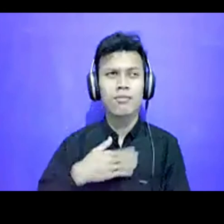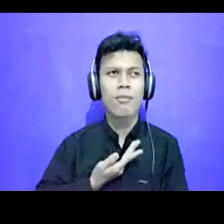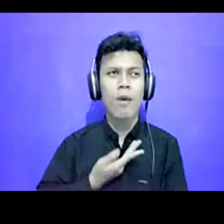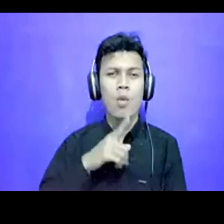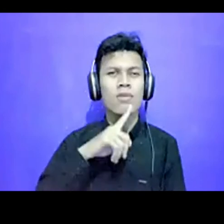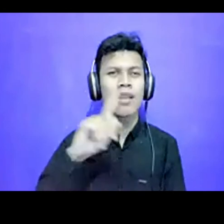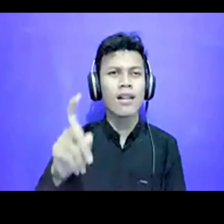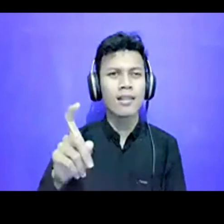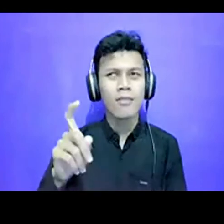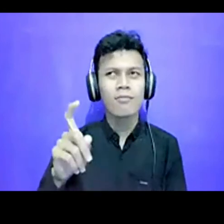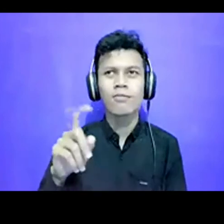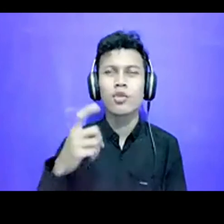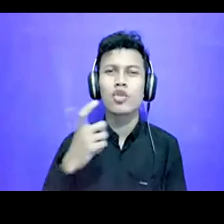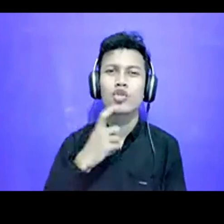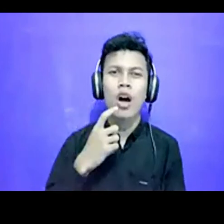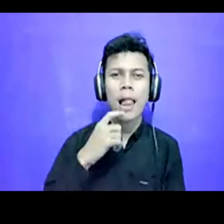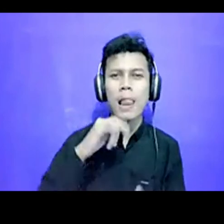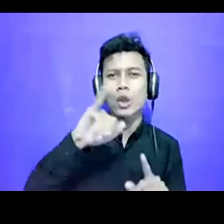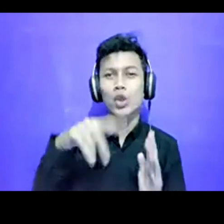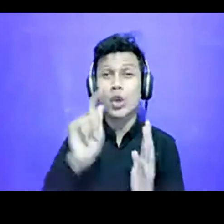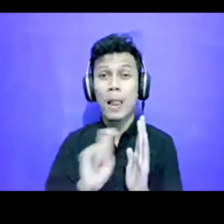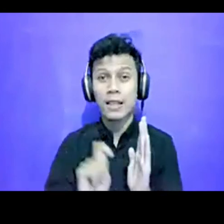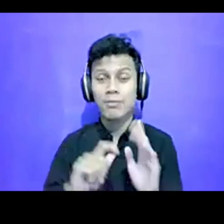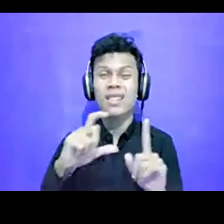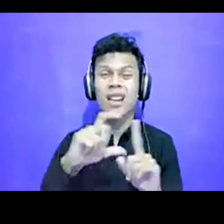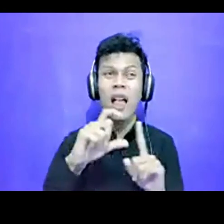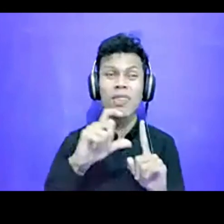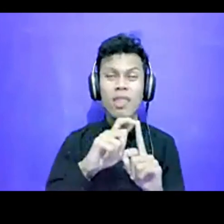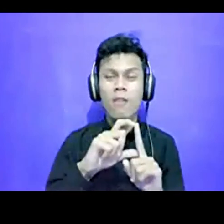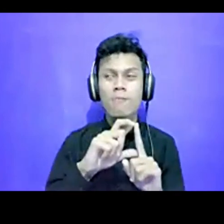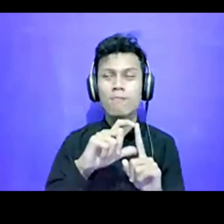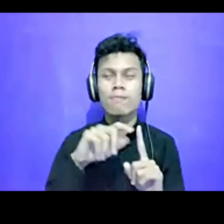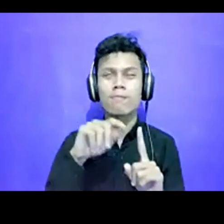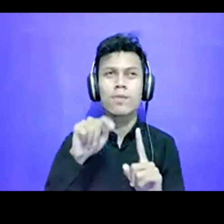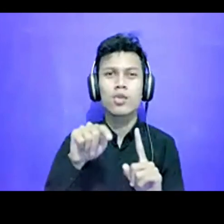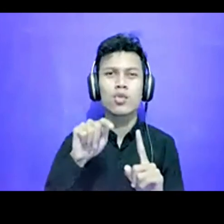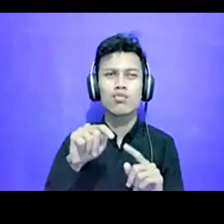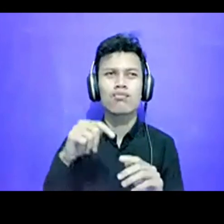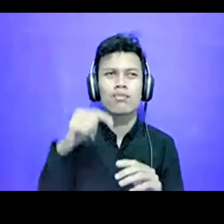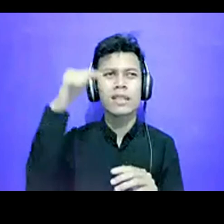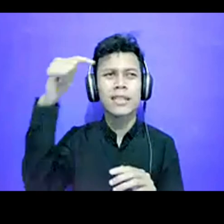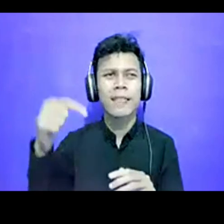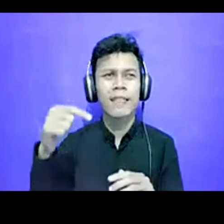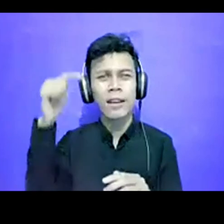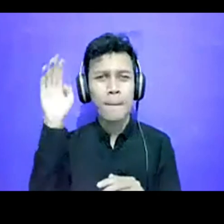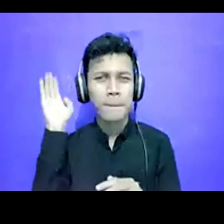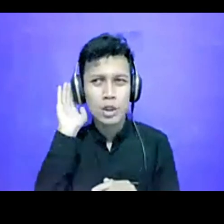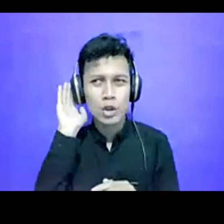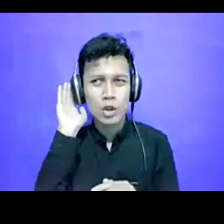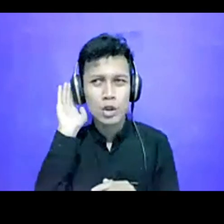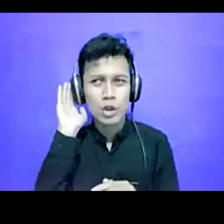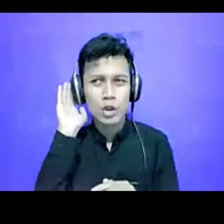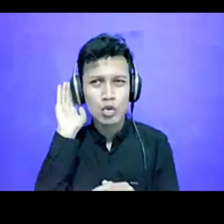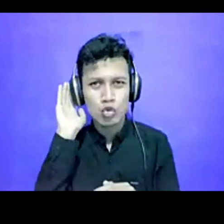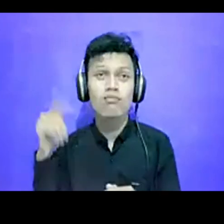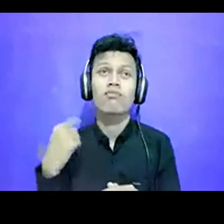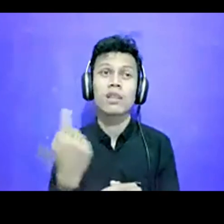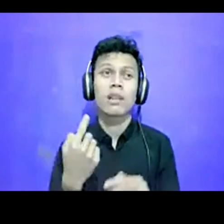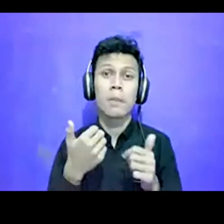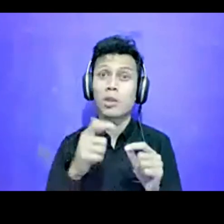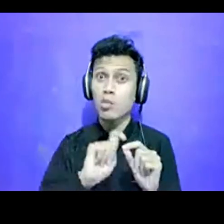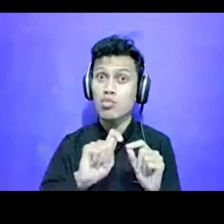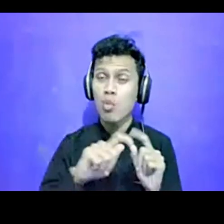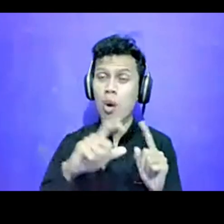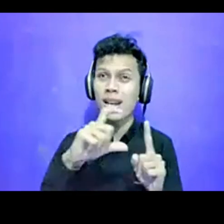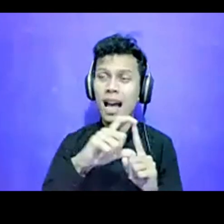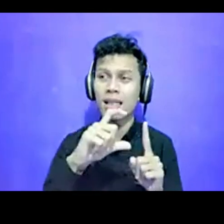terkait jurnalisme data ya, itu apakah, setiap isu, itu, kita bisa membuat